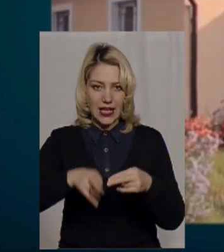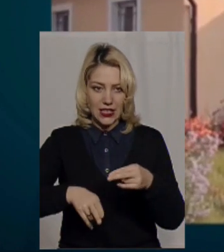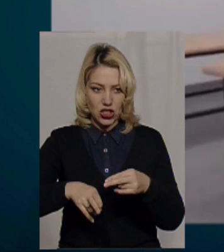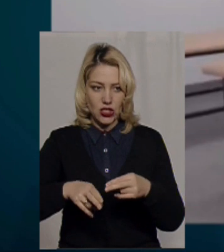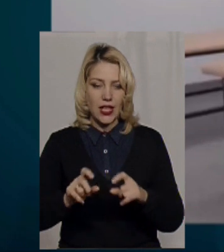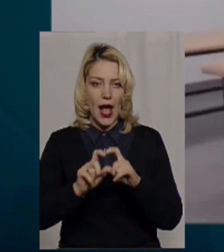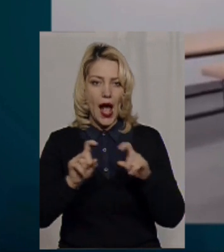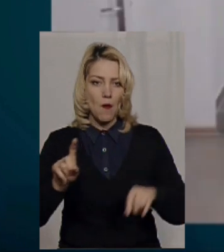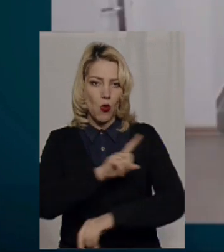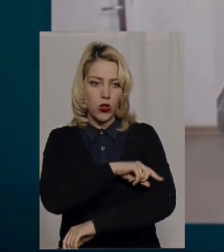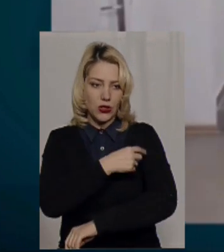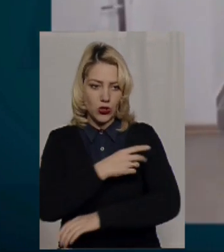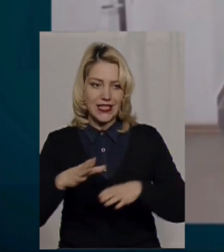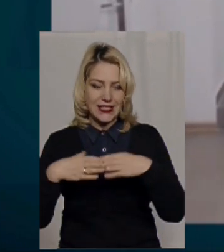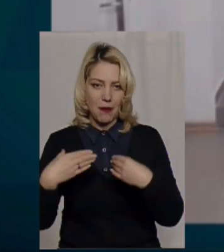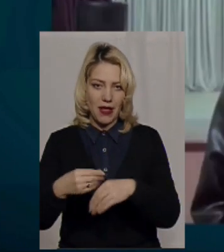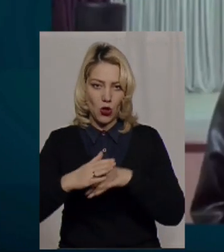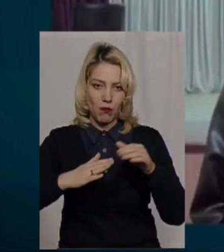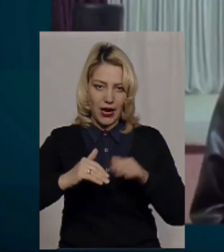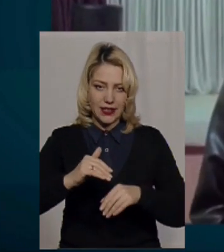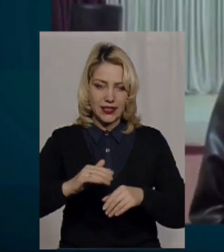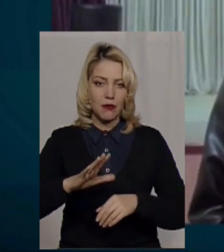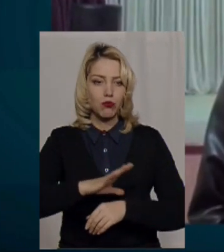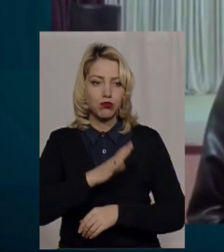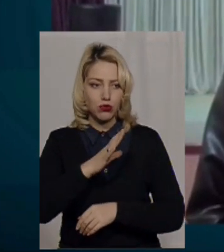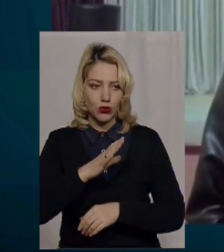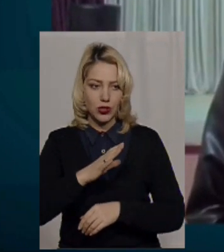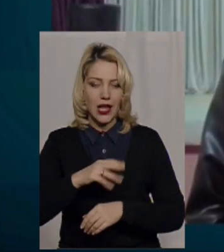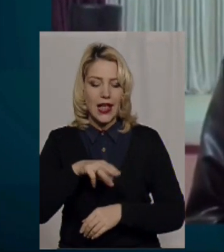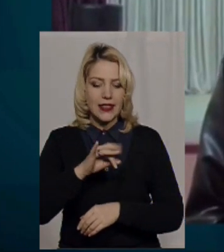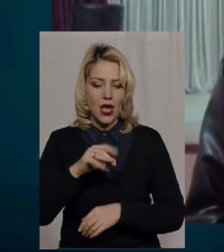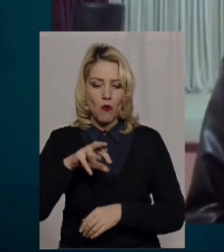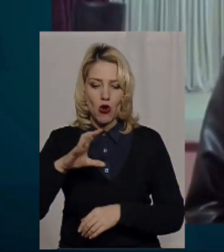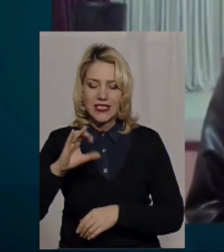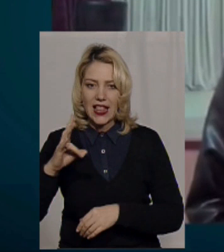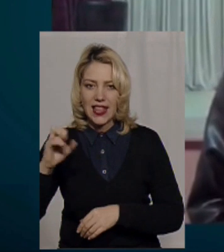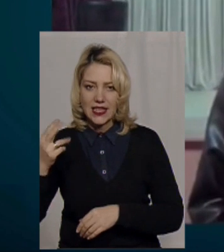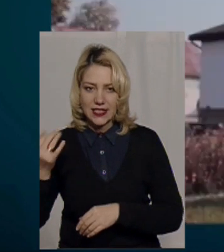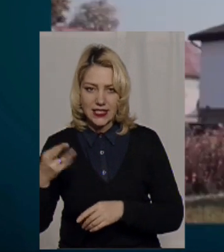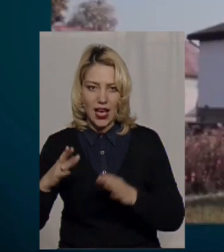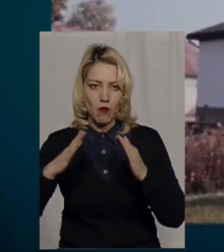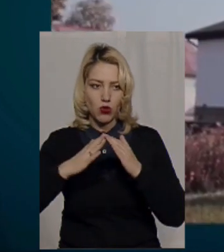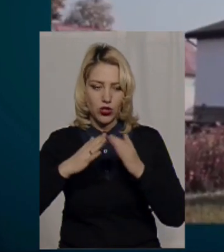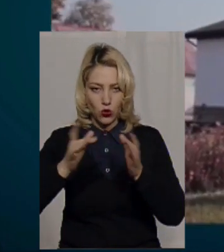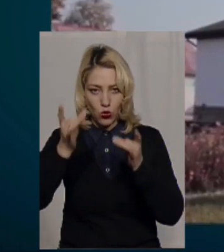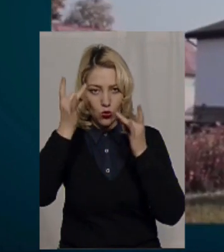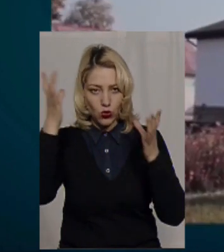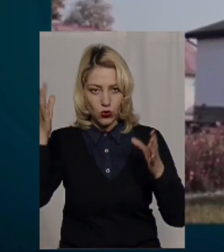сімейної практики і медицини. Зроблена термосанація в стадії завершення будинку культури